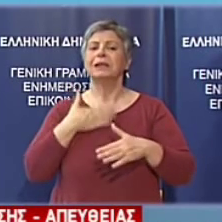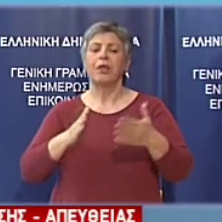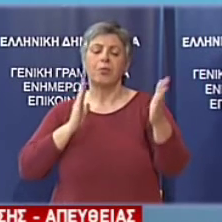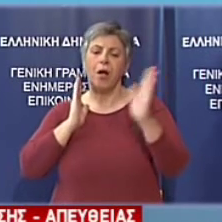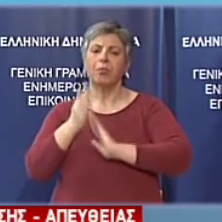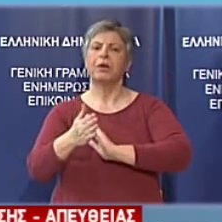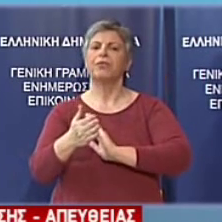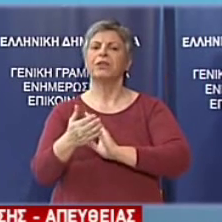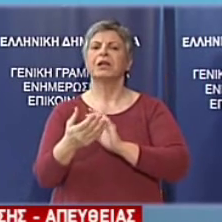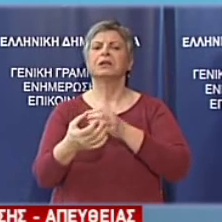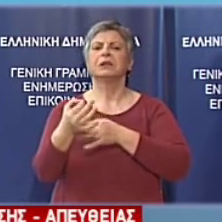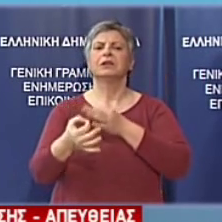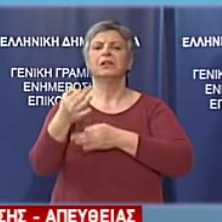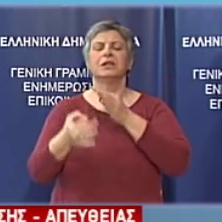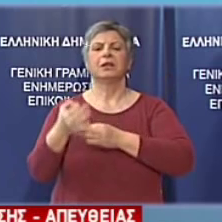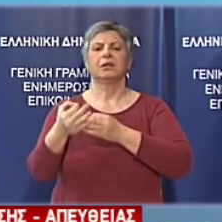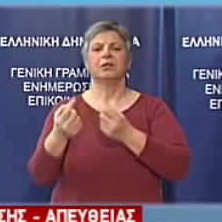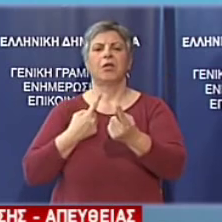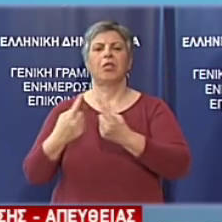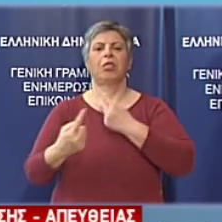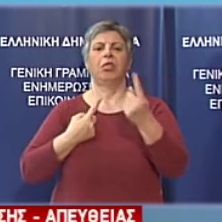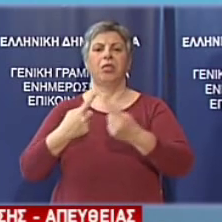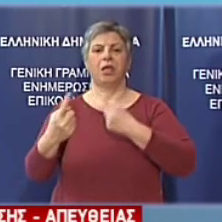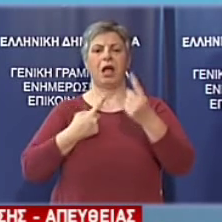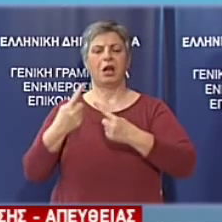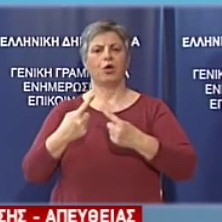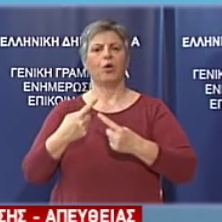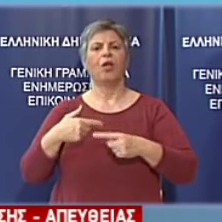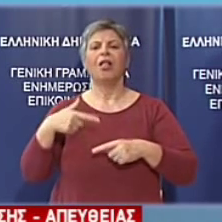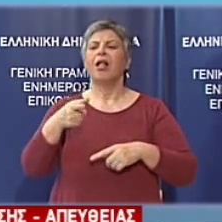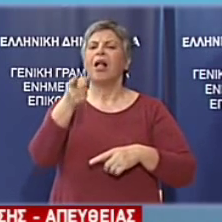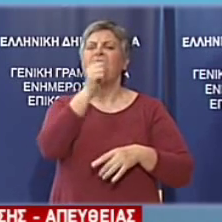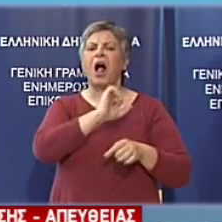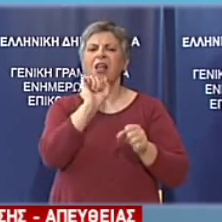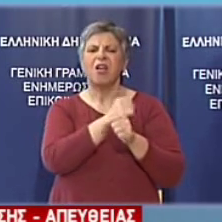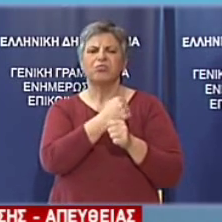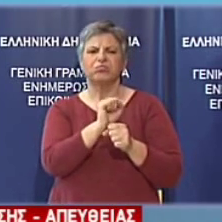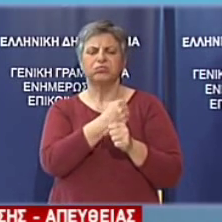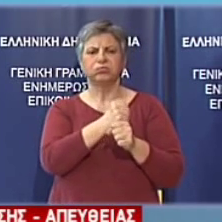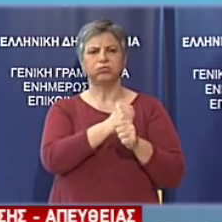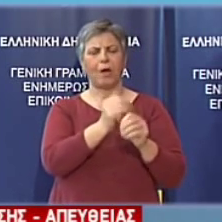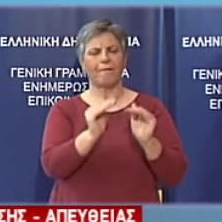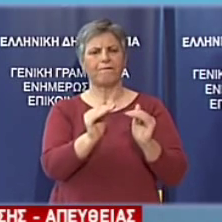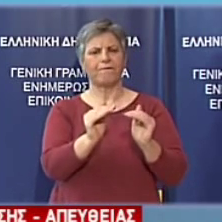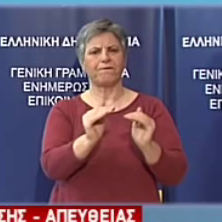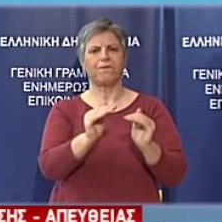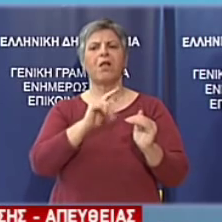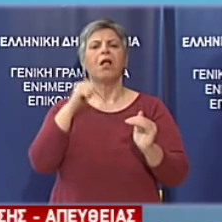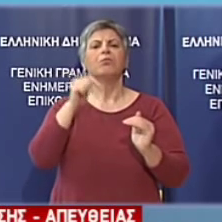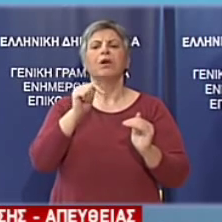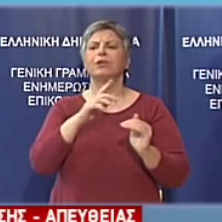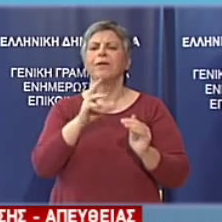αγροτών και η παράγκαμψη των φωνών αδιαλλαξίας που προσπαθούν να αδυναμητήσουν το κλίμα ανοίγει την πόρτα της